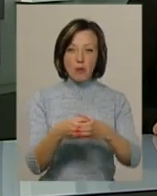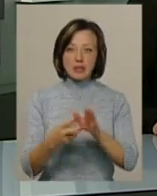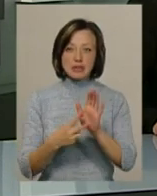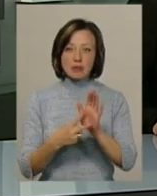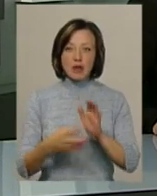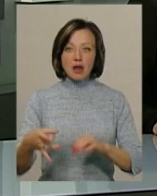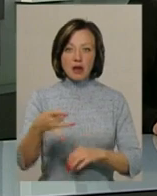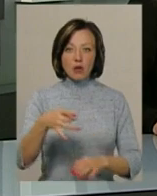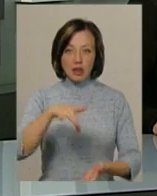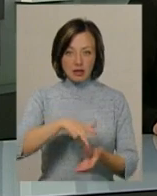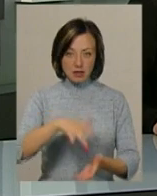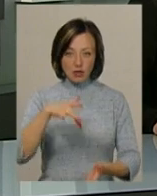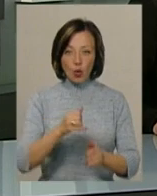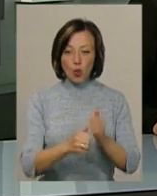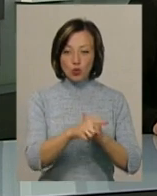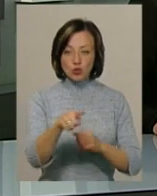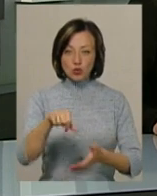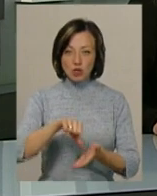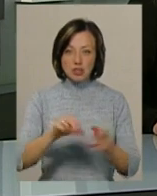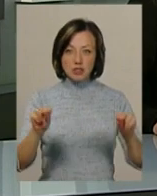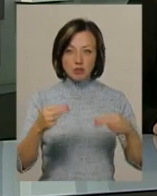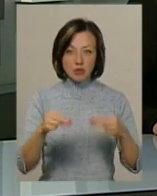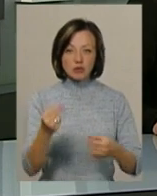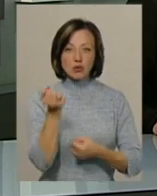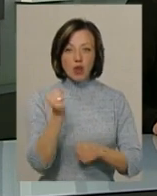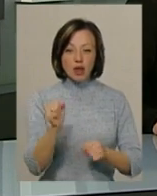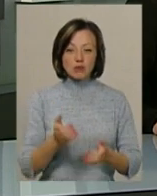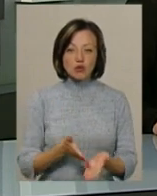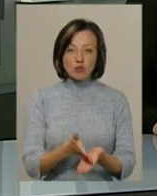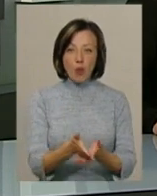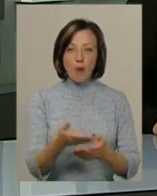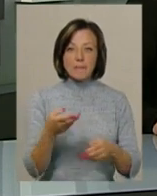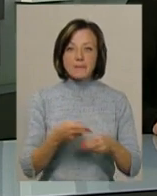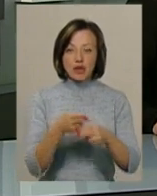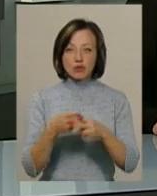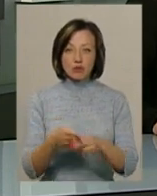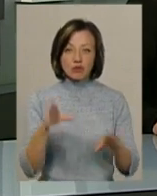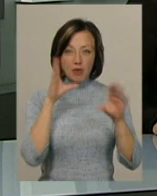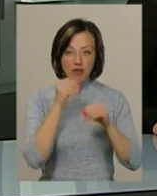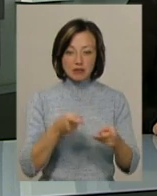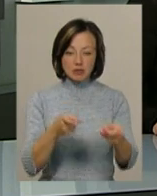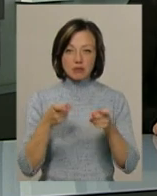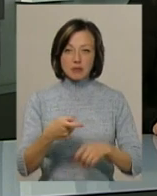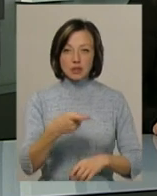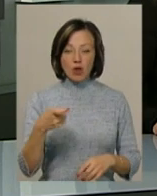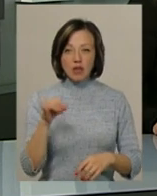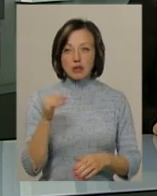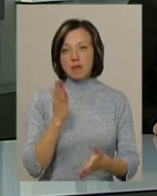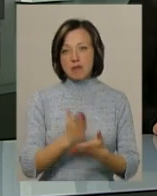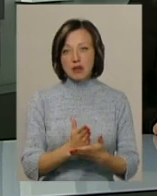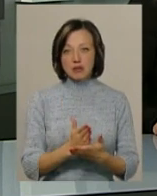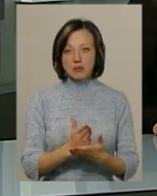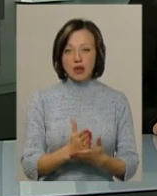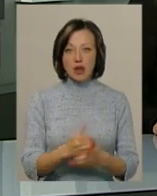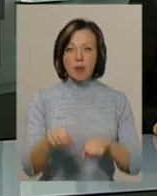семи регіональних центрів. Кожен з учасників чемпіонату долатиме смугу перешкод, вправлятиметься у стрільбі з пістолета та матиме